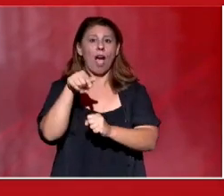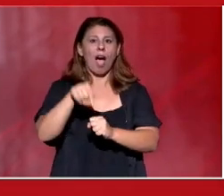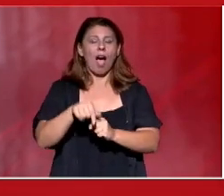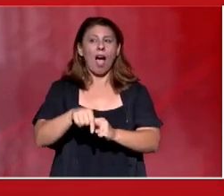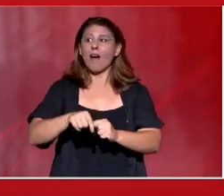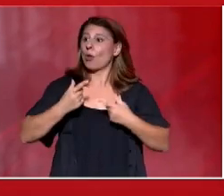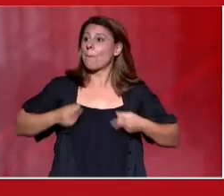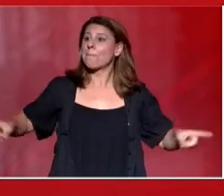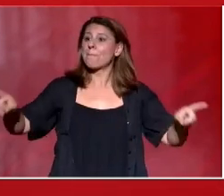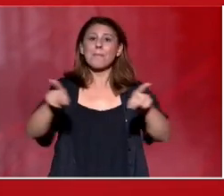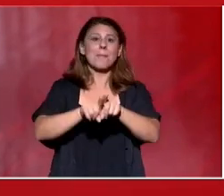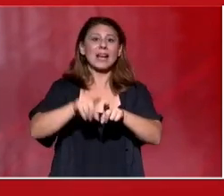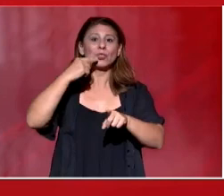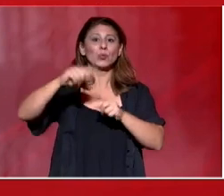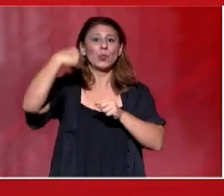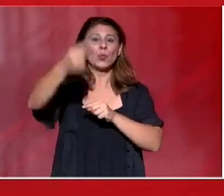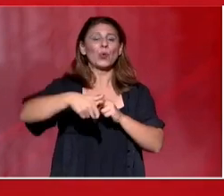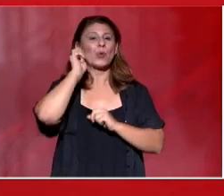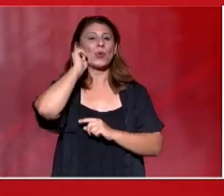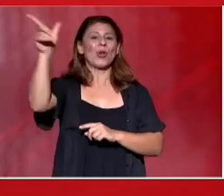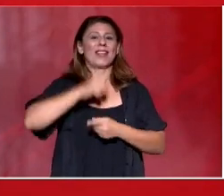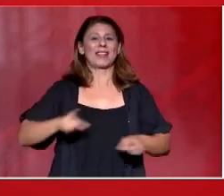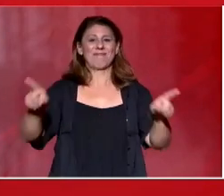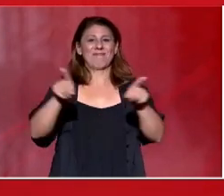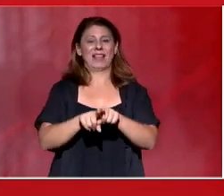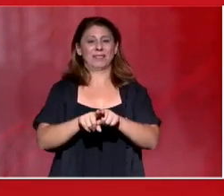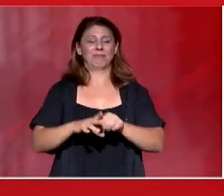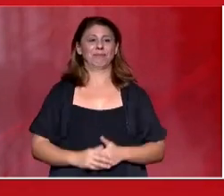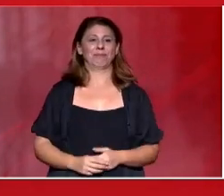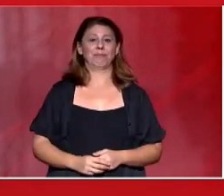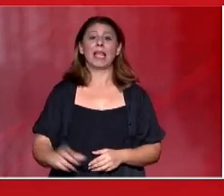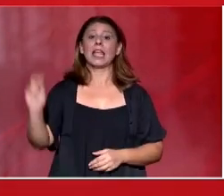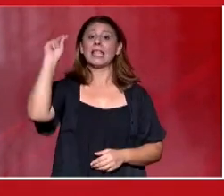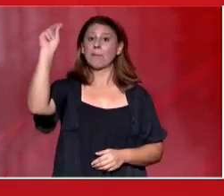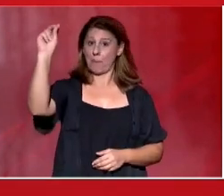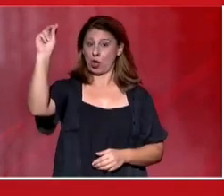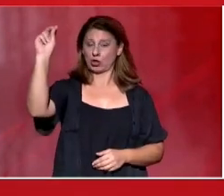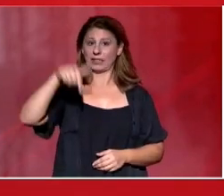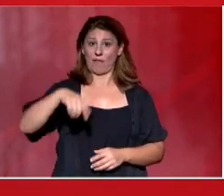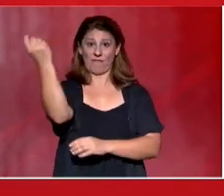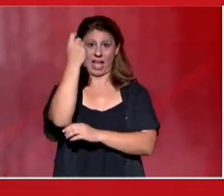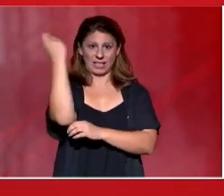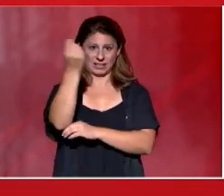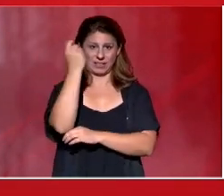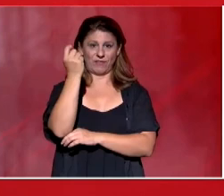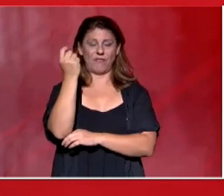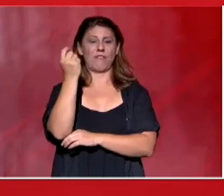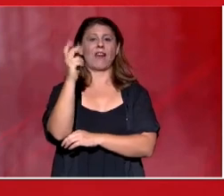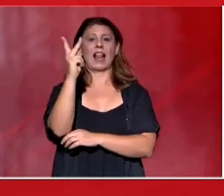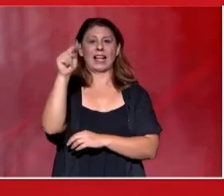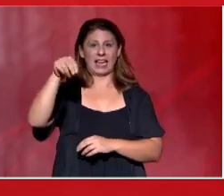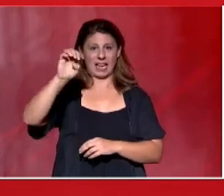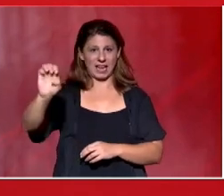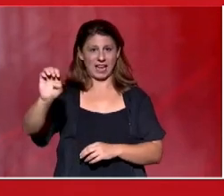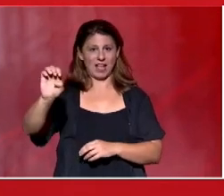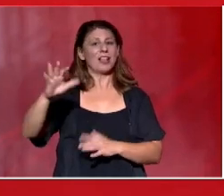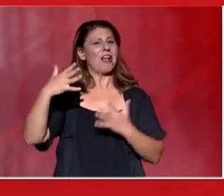όλοι μαζί την επόμενη χρονιά. Με την υπόσχεση το Φεστιβάλ μας να ταξιδεύσει σε νέες